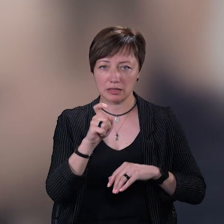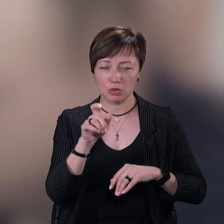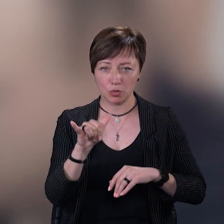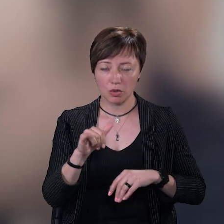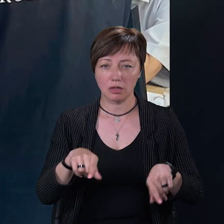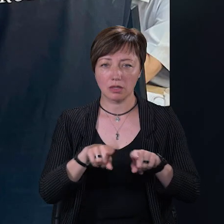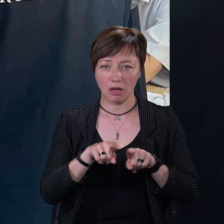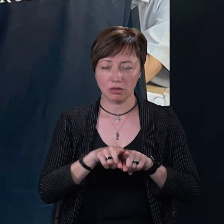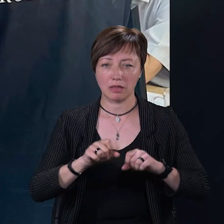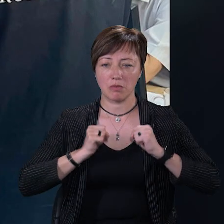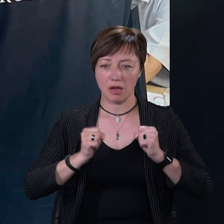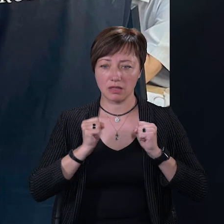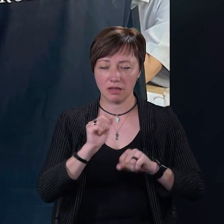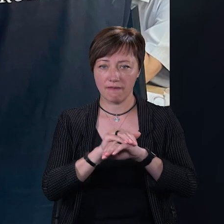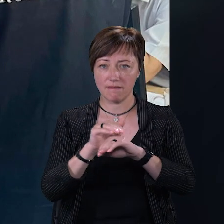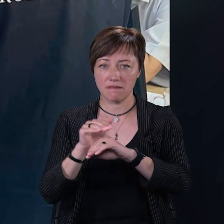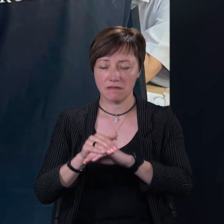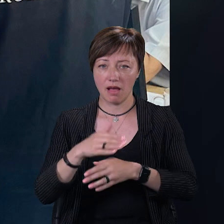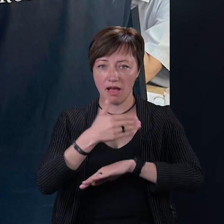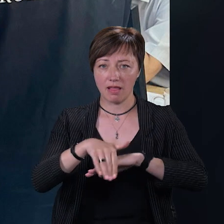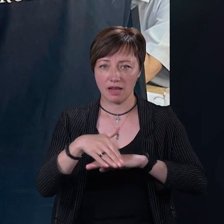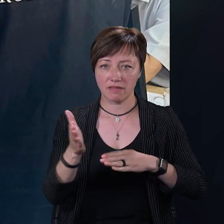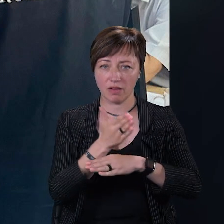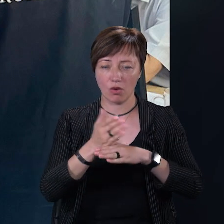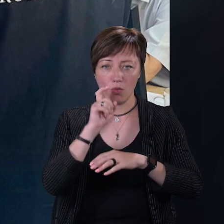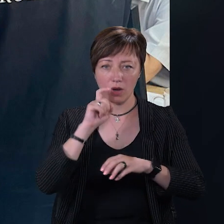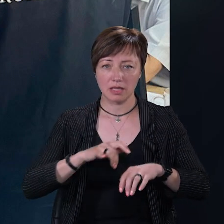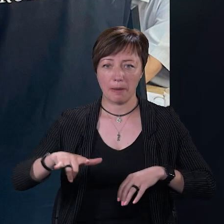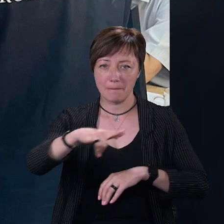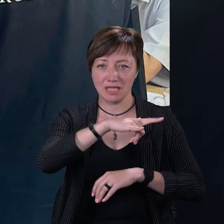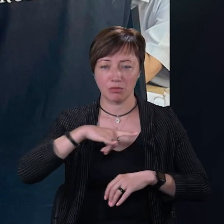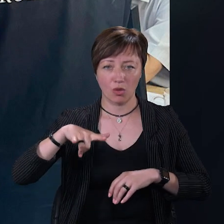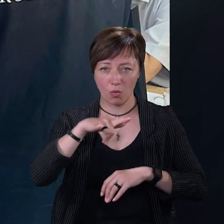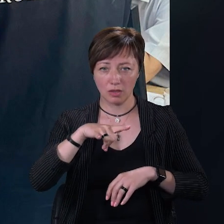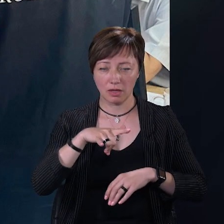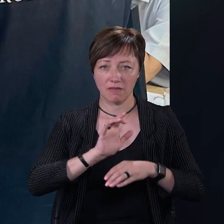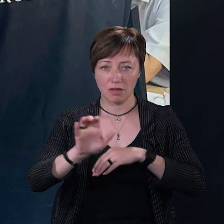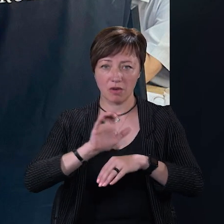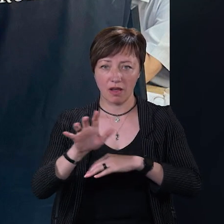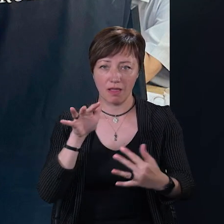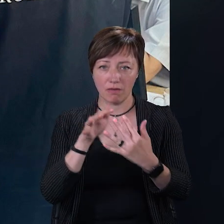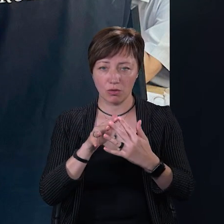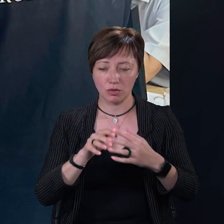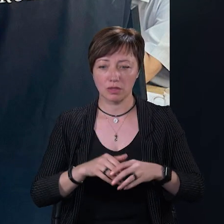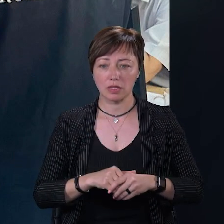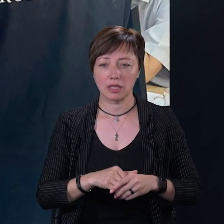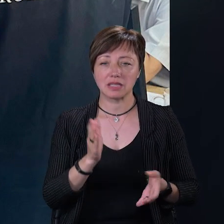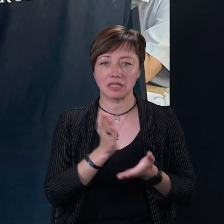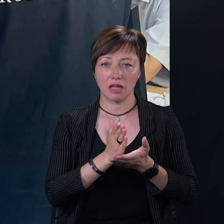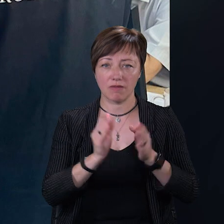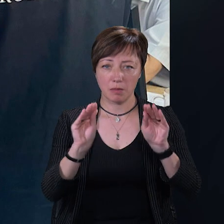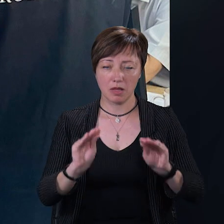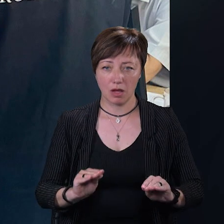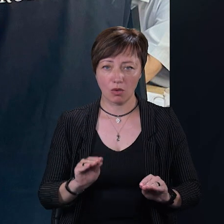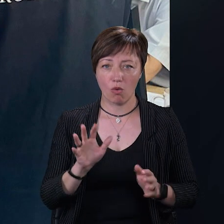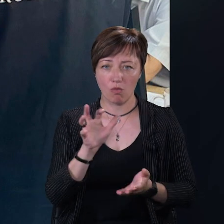Також фігурант намагався виявити адреси виробництва українських безпілотних літальних апаратів, які відправляють на передову. За наявними даними,